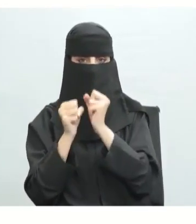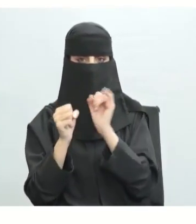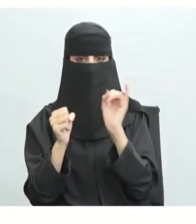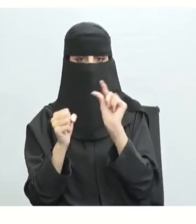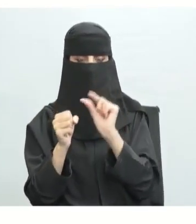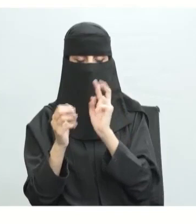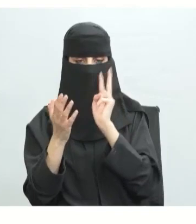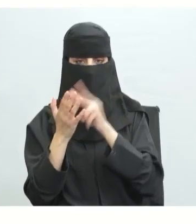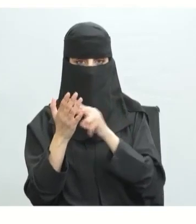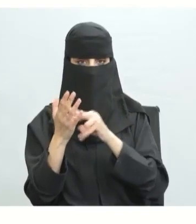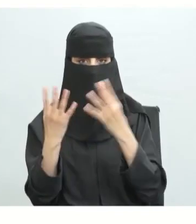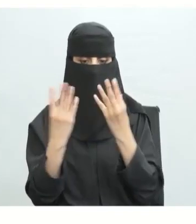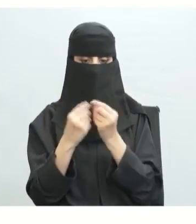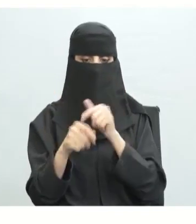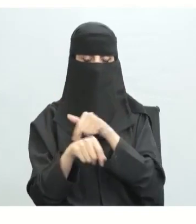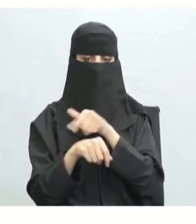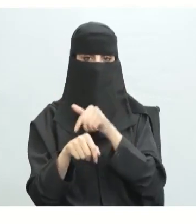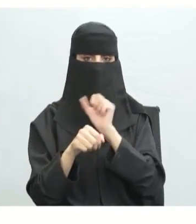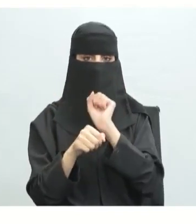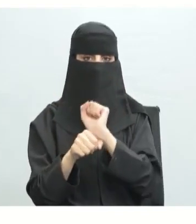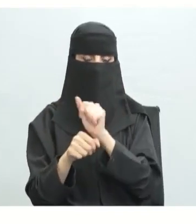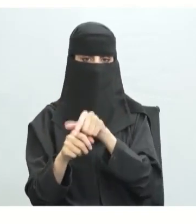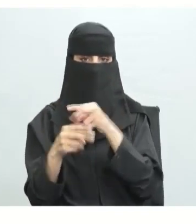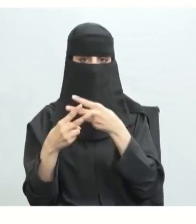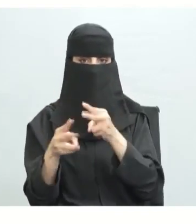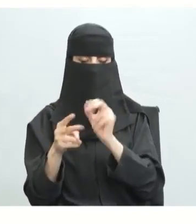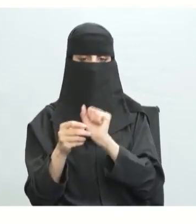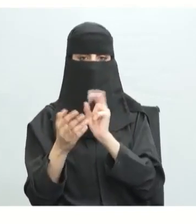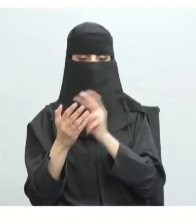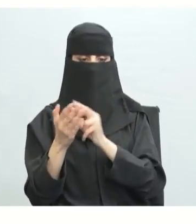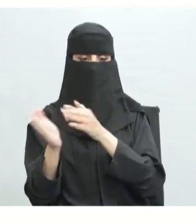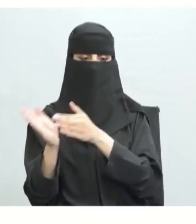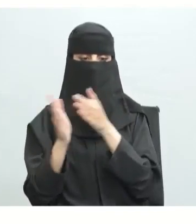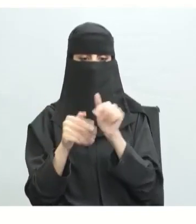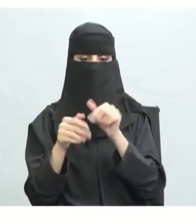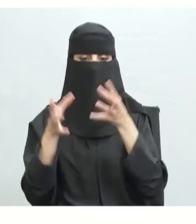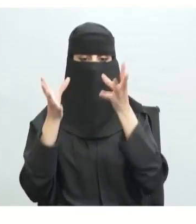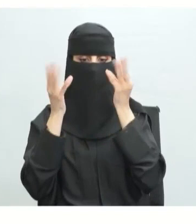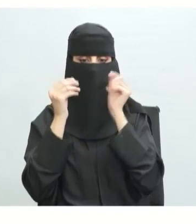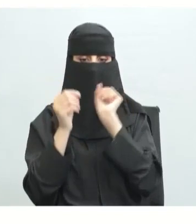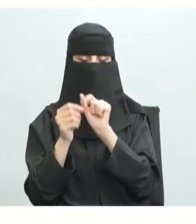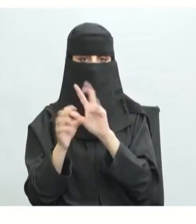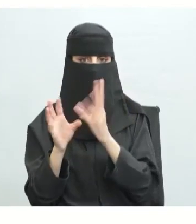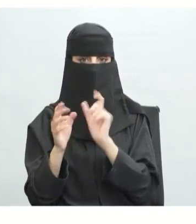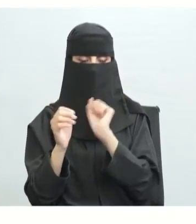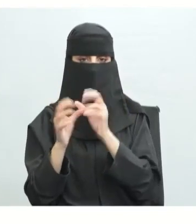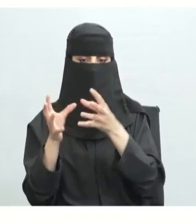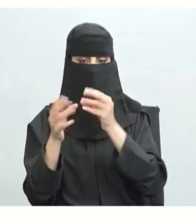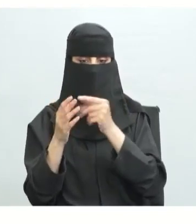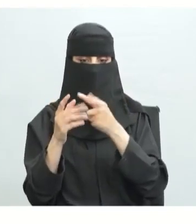أيضا هنا بناء على ذلك تستطيع أن تقرر طبعا قبل ذلك درجة عمق الفهم أهمية المادة وحجم المعلومات